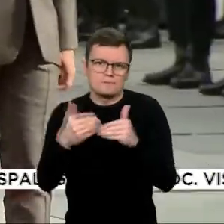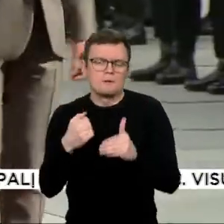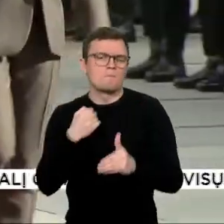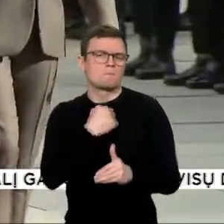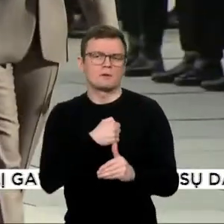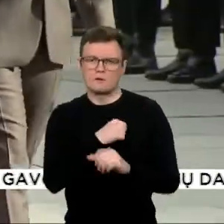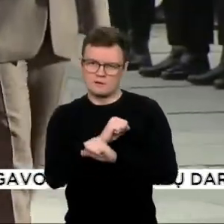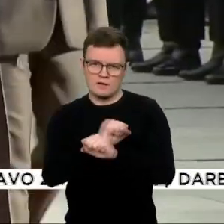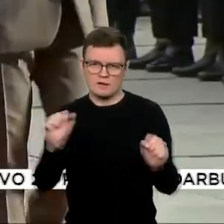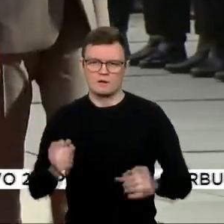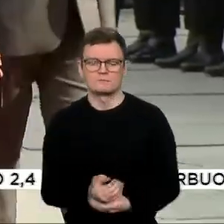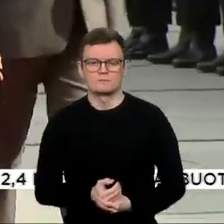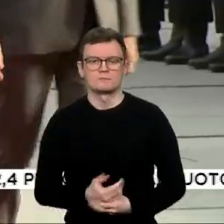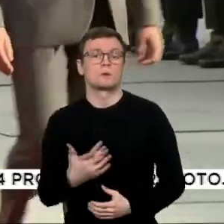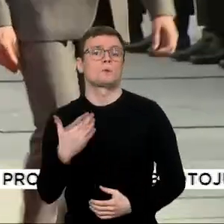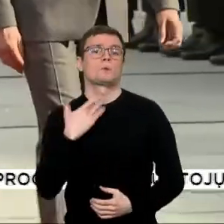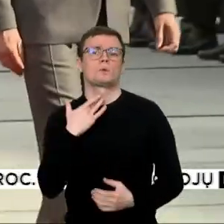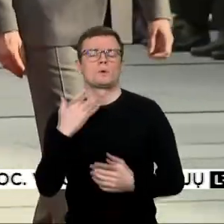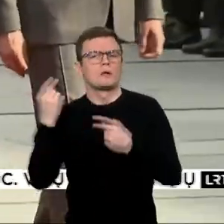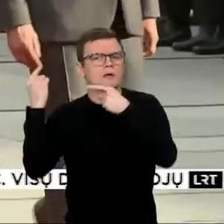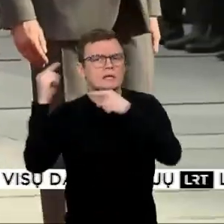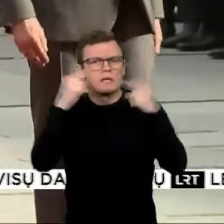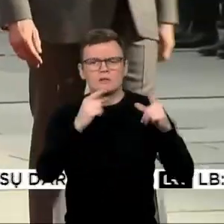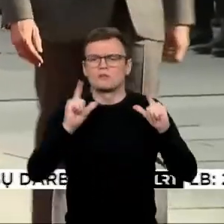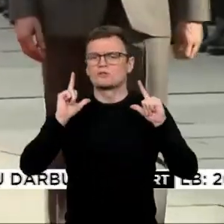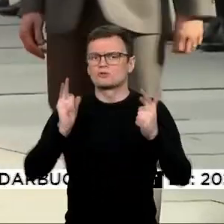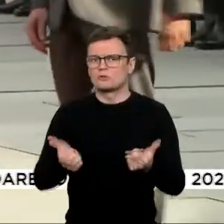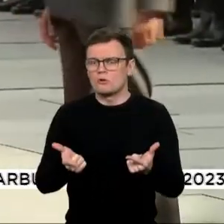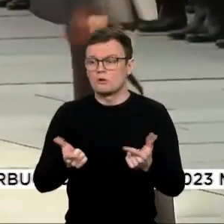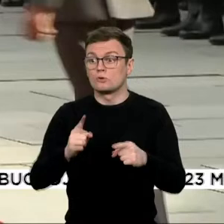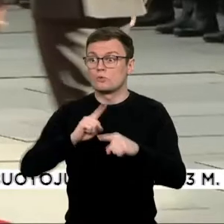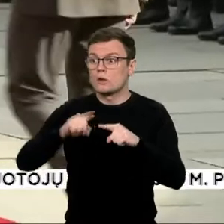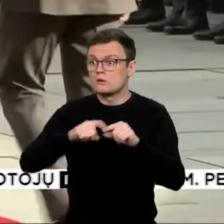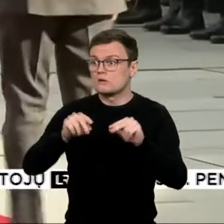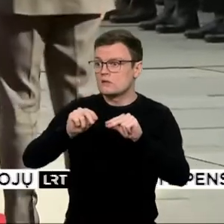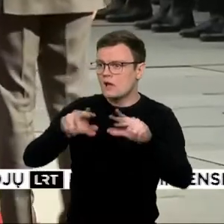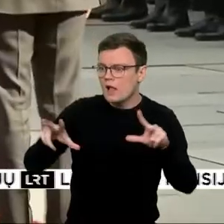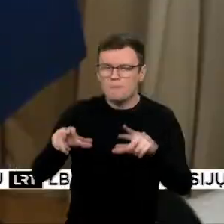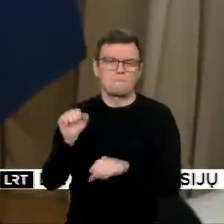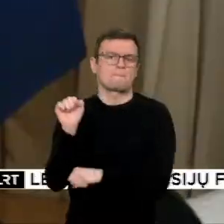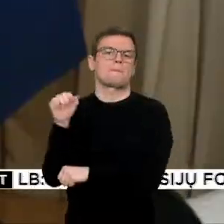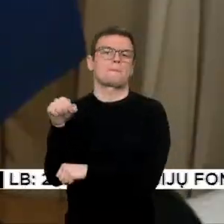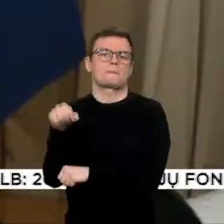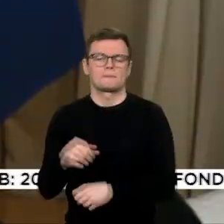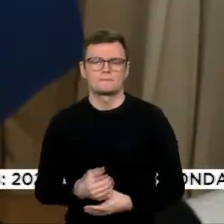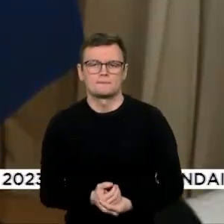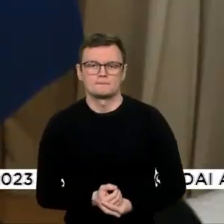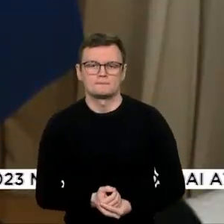Ir prieka ištauja, kad kiti dar nenori matyti artėjančių tragedijų ir to, kas pastatyti ant kortos.